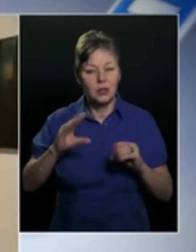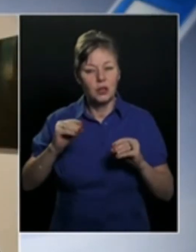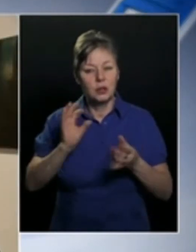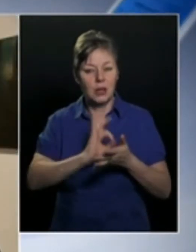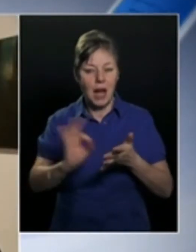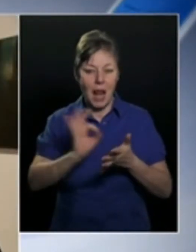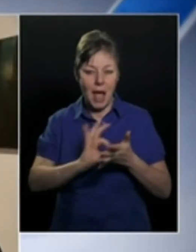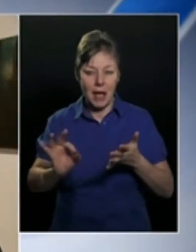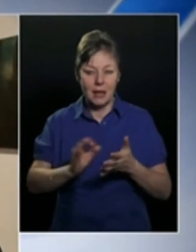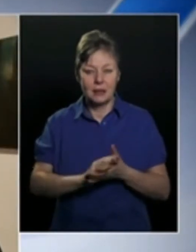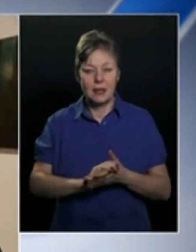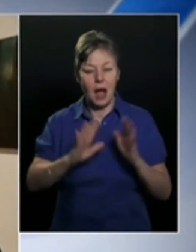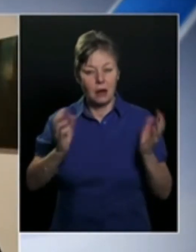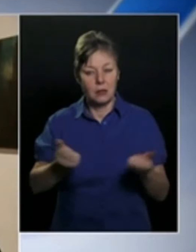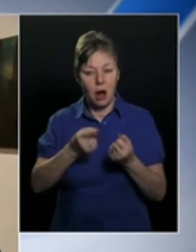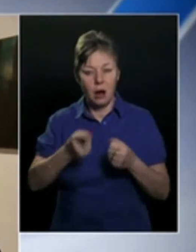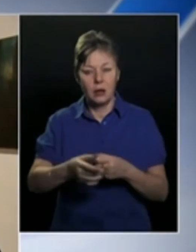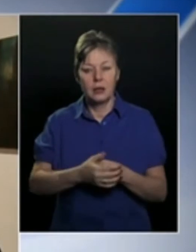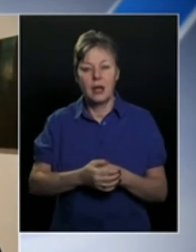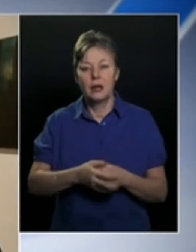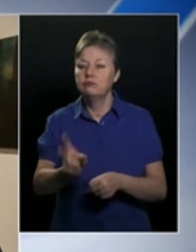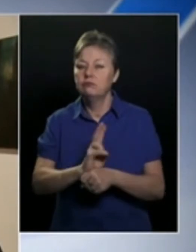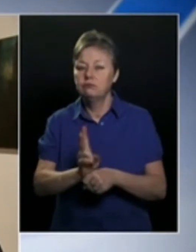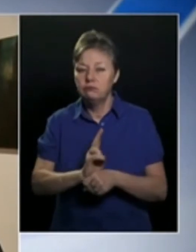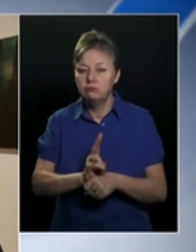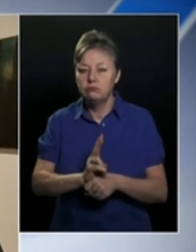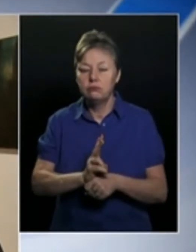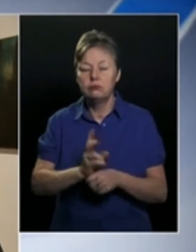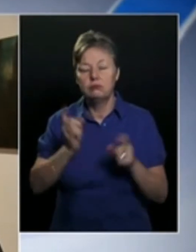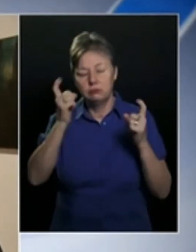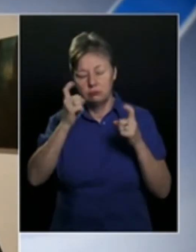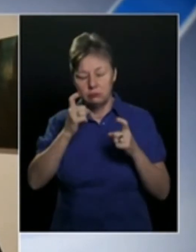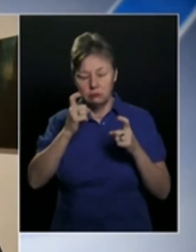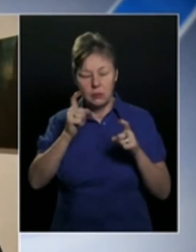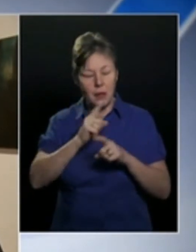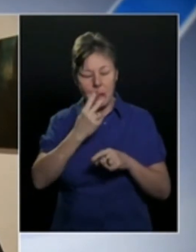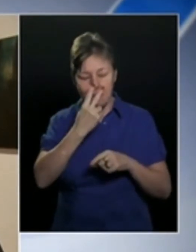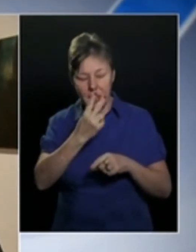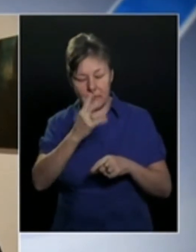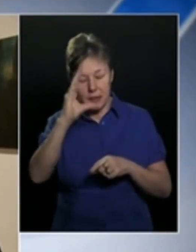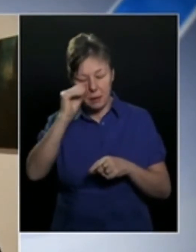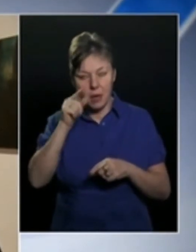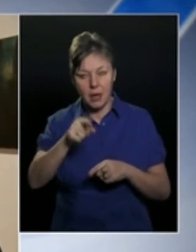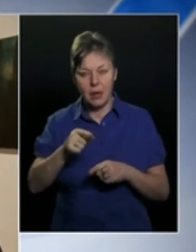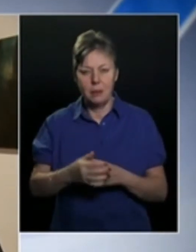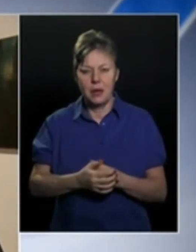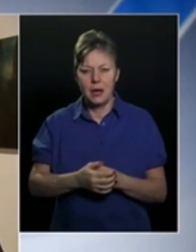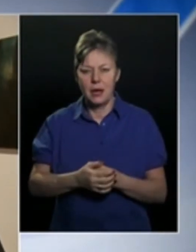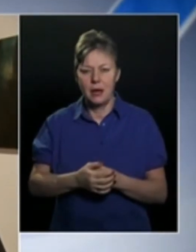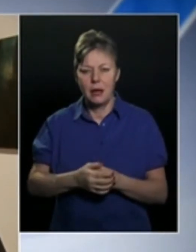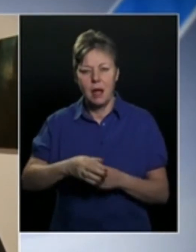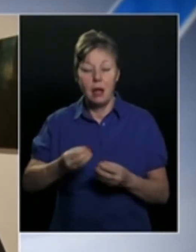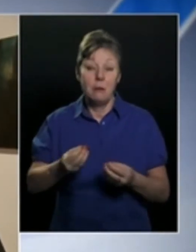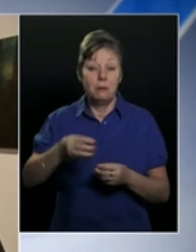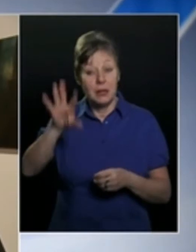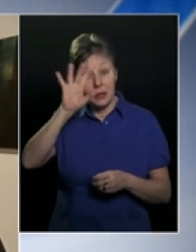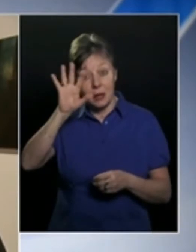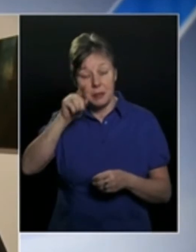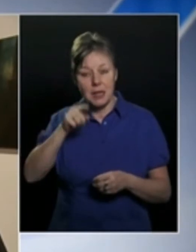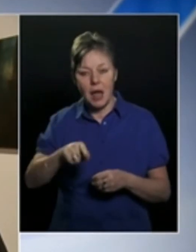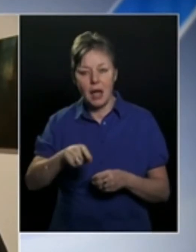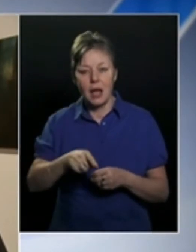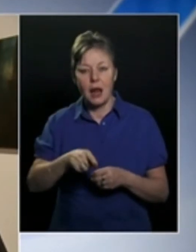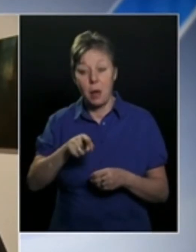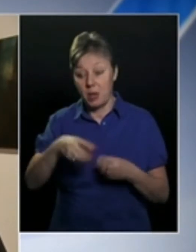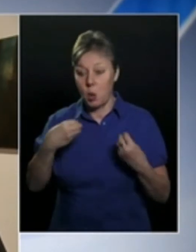volt, hogy sok esetben leírták magát az alkotást. Direkt teszteltem olyat is, hogy becsuktam a számet, nem néztem a képre először, és mit képzelek